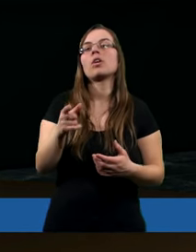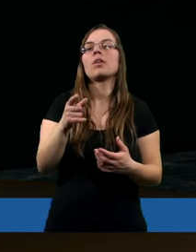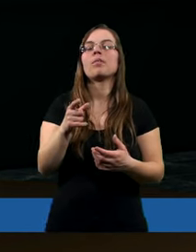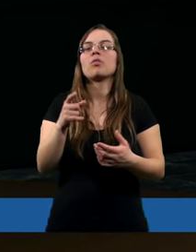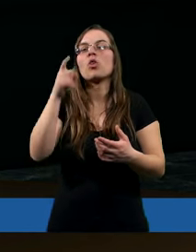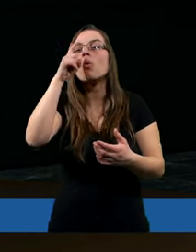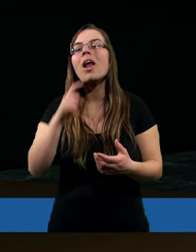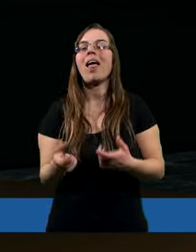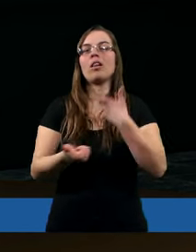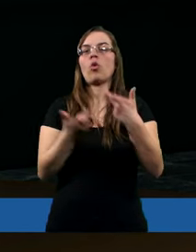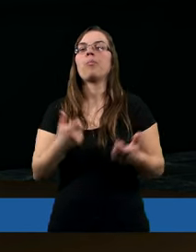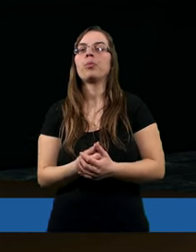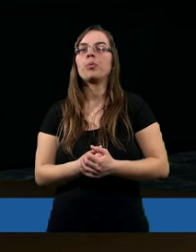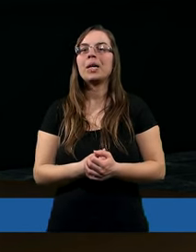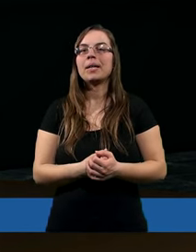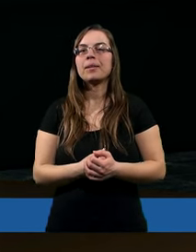Beelzebuba.